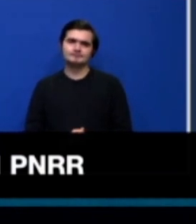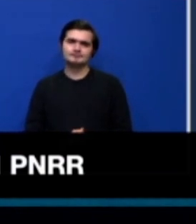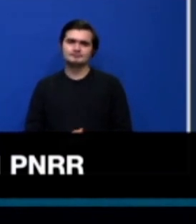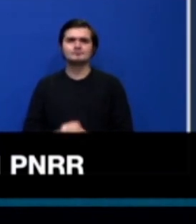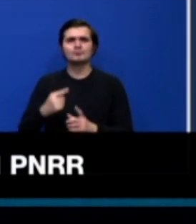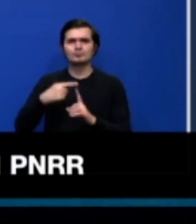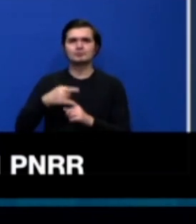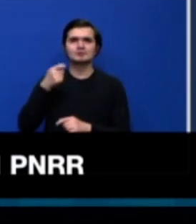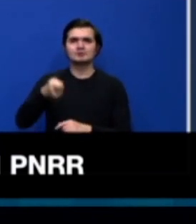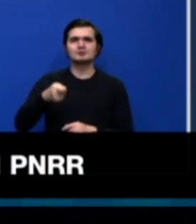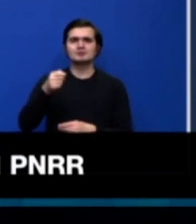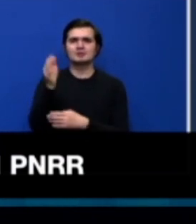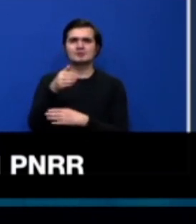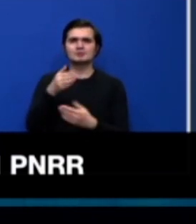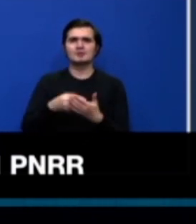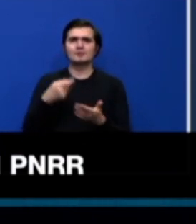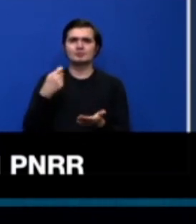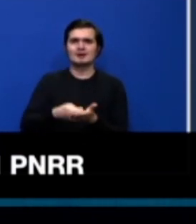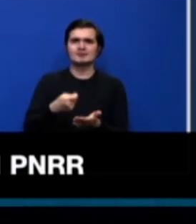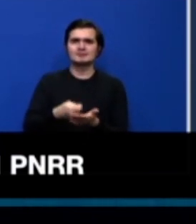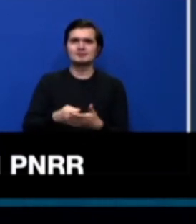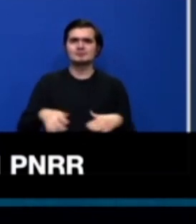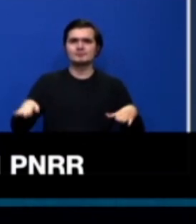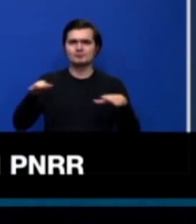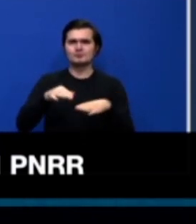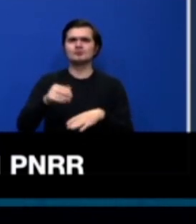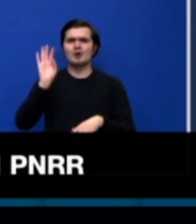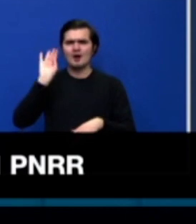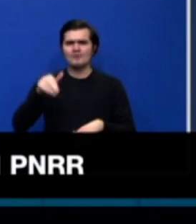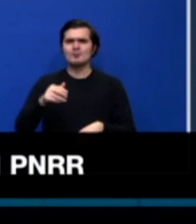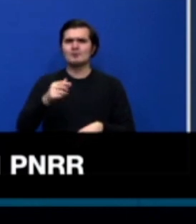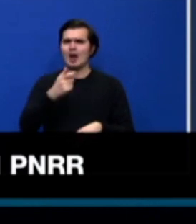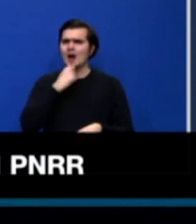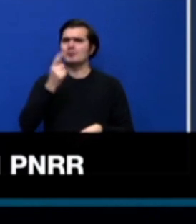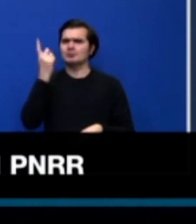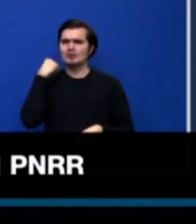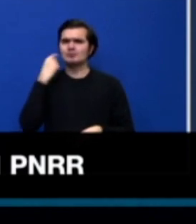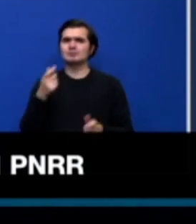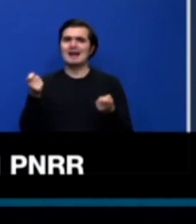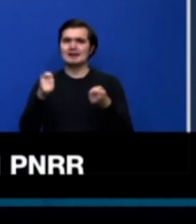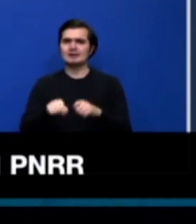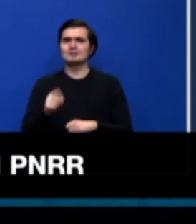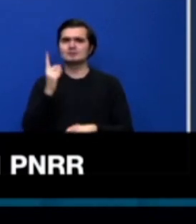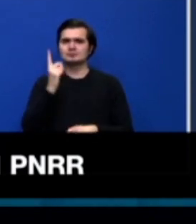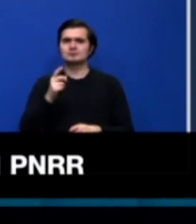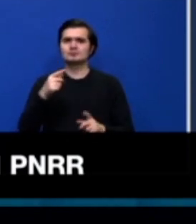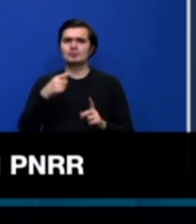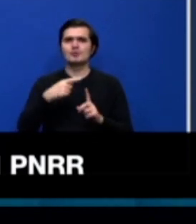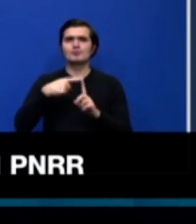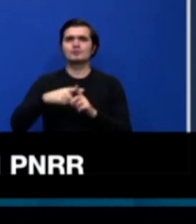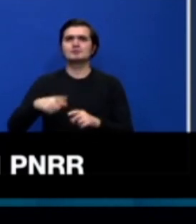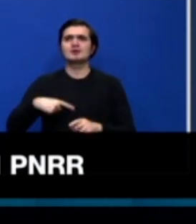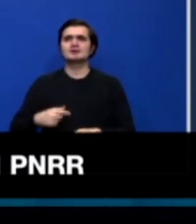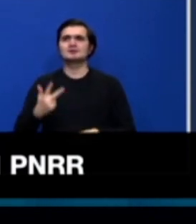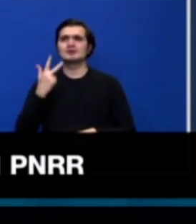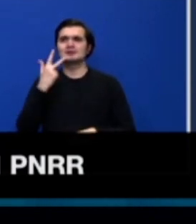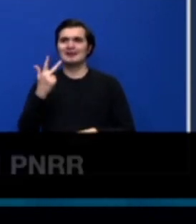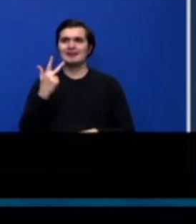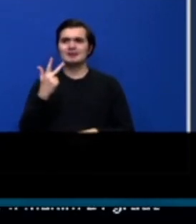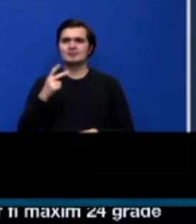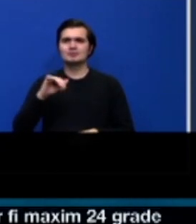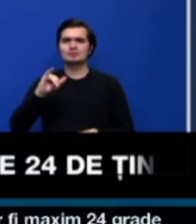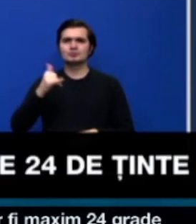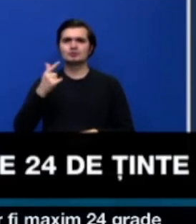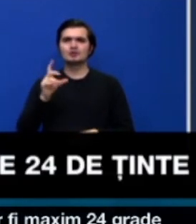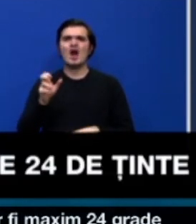Agenția Națională pentru Achizii Publice a avut un jalon închis încă de anul trecut. La educație sunt trei jaloane care vor fi